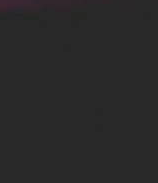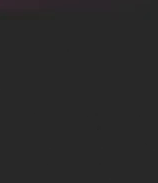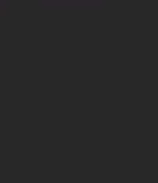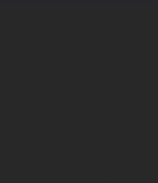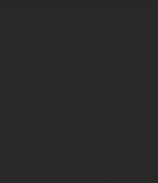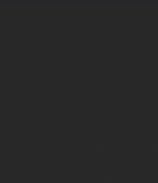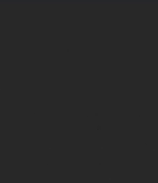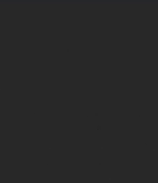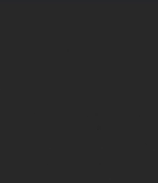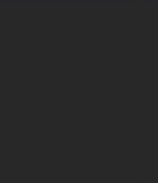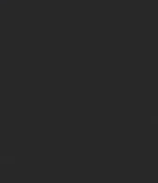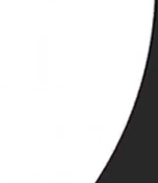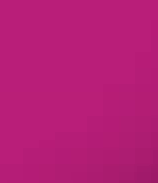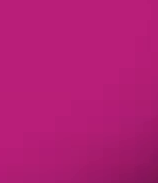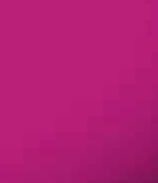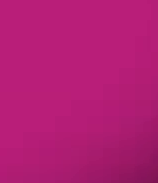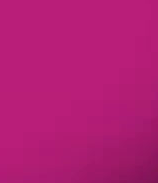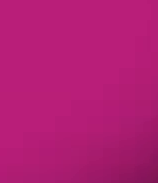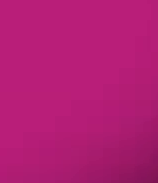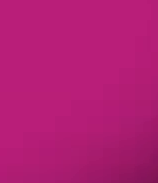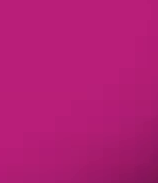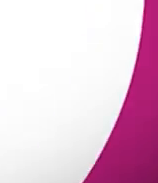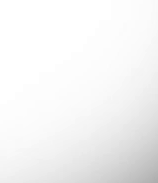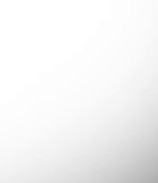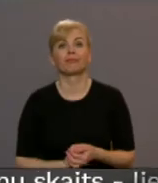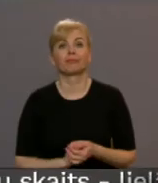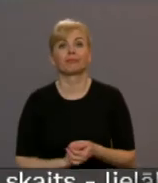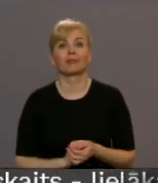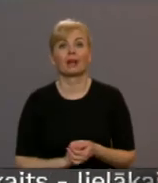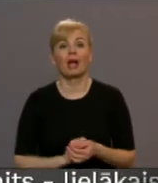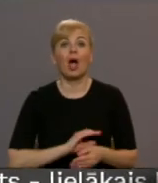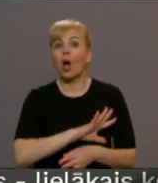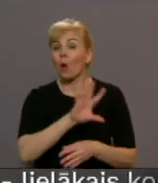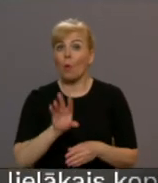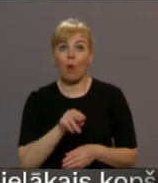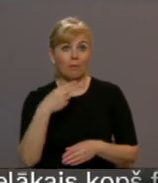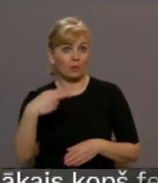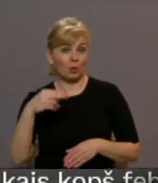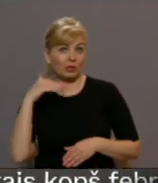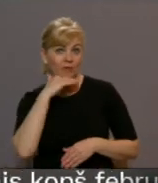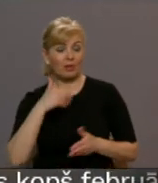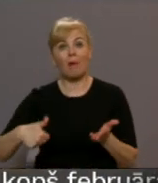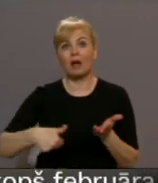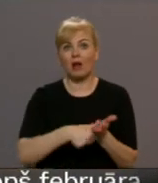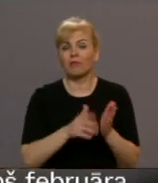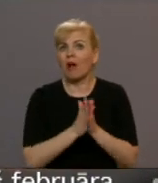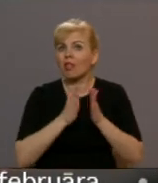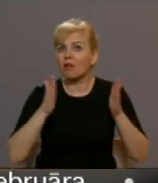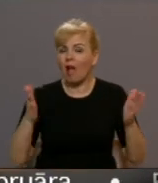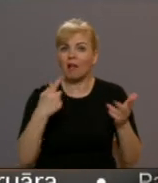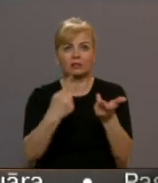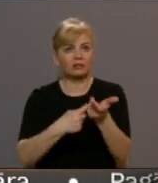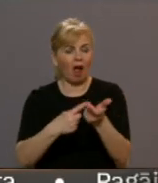Re! Viss ēters ir te! Kopš 20. februāra reģistrēts liels jaunu